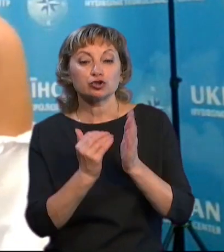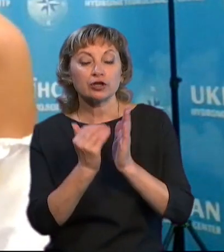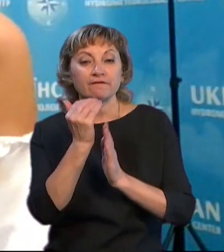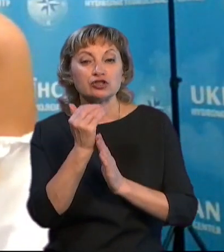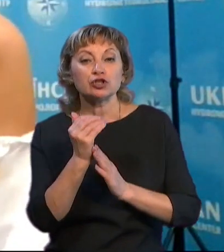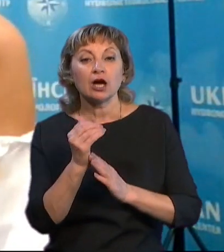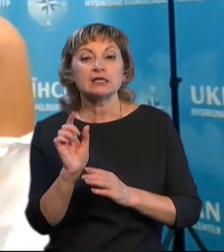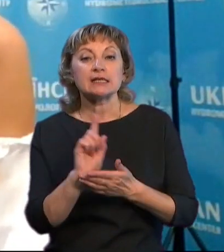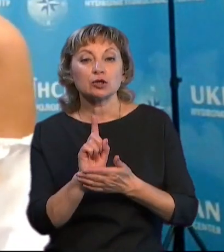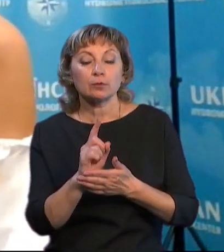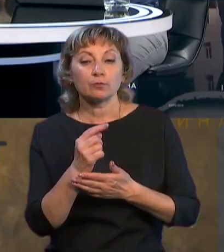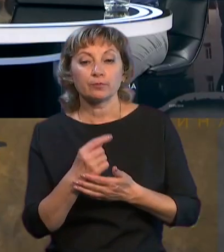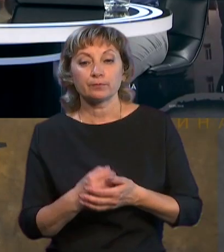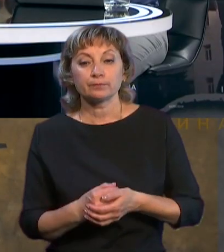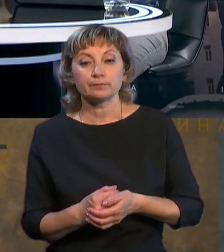на 1-2 градусів.